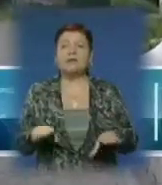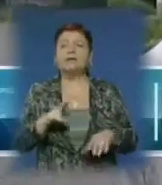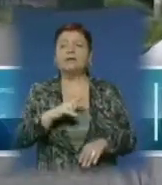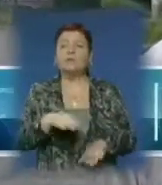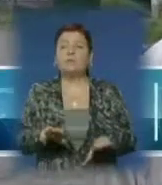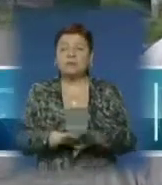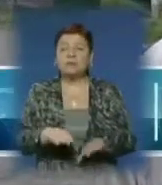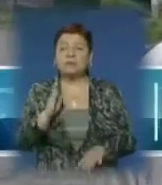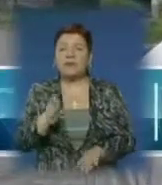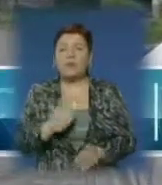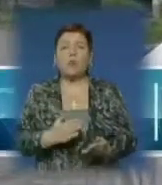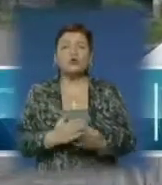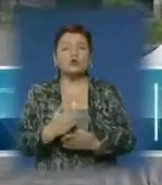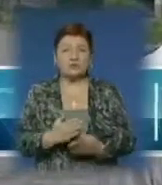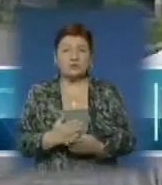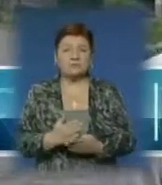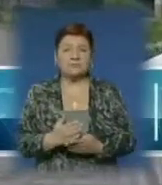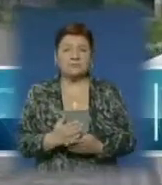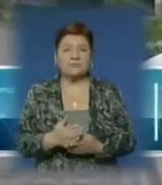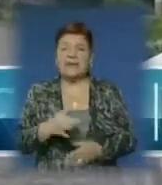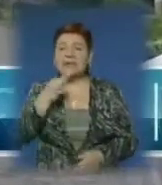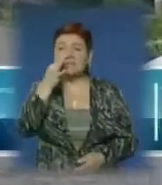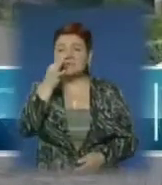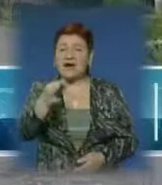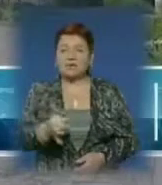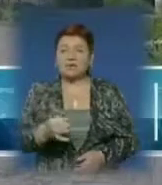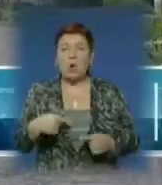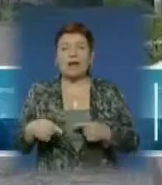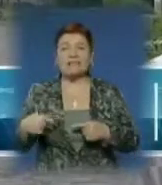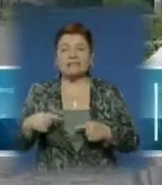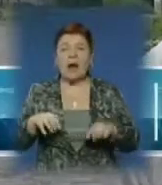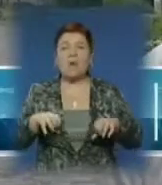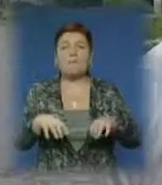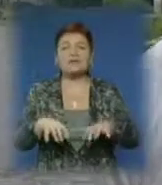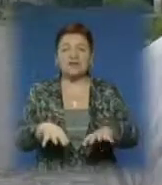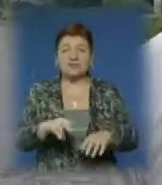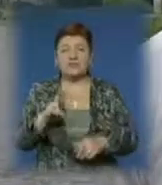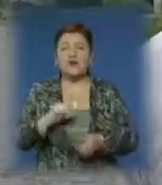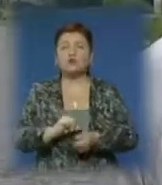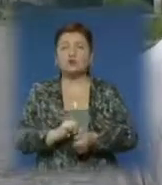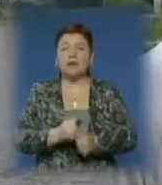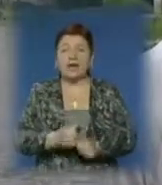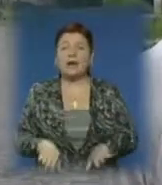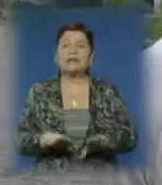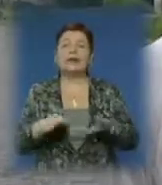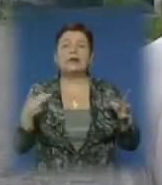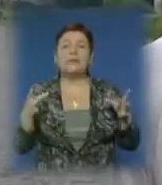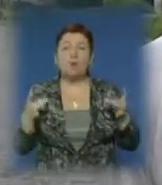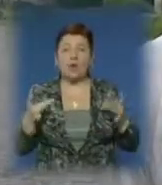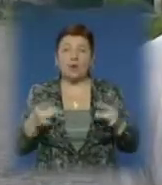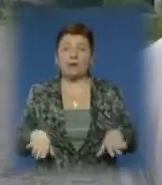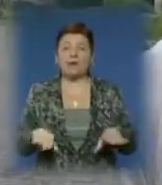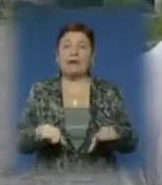предоставитися послуги, скажімо, різних масажів, як сухих, так і мокрих, так і